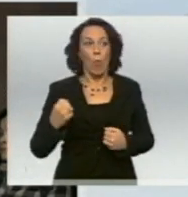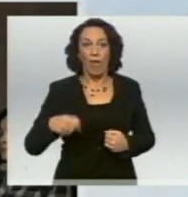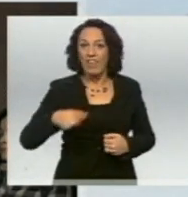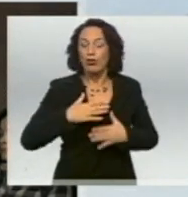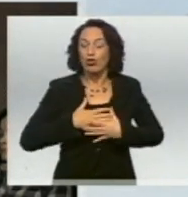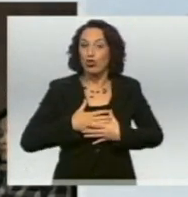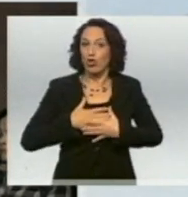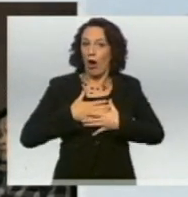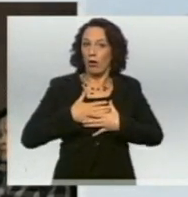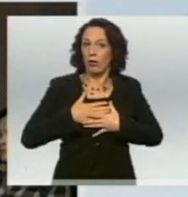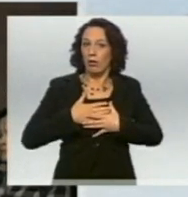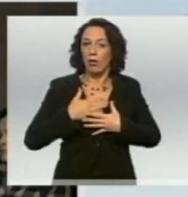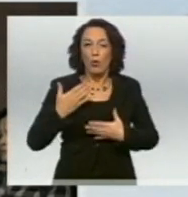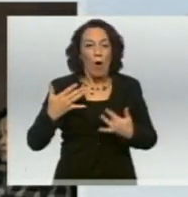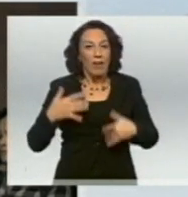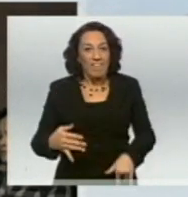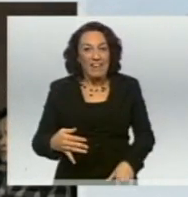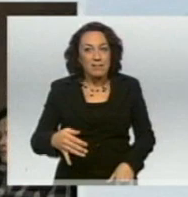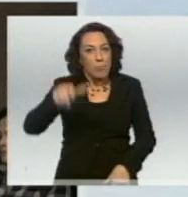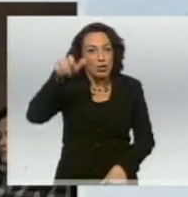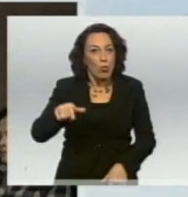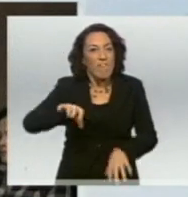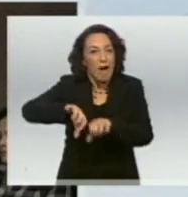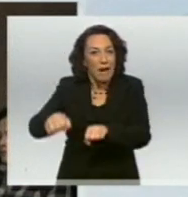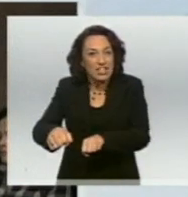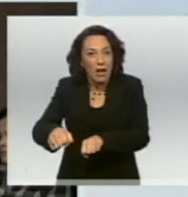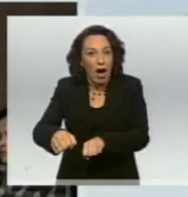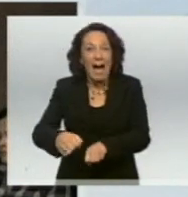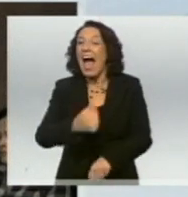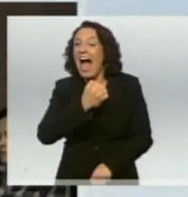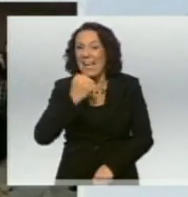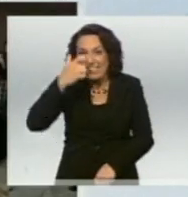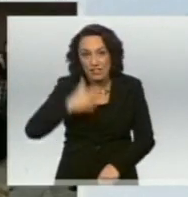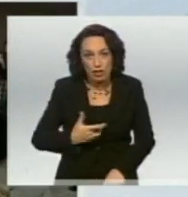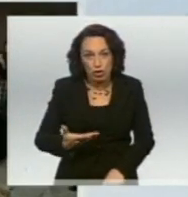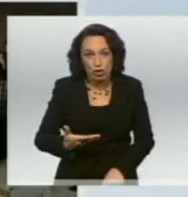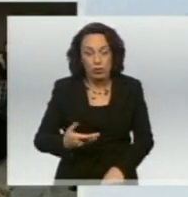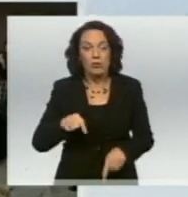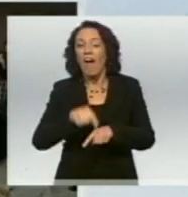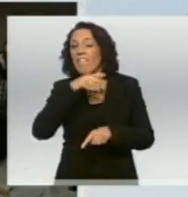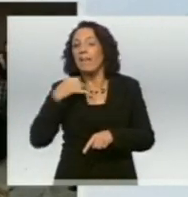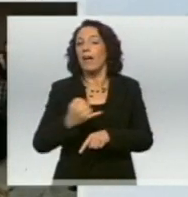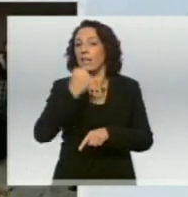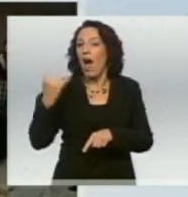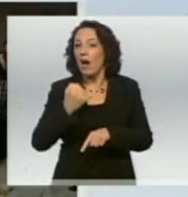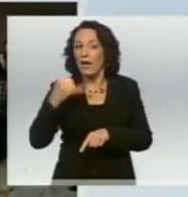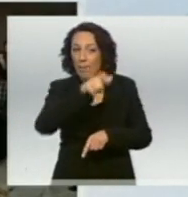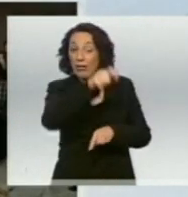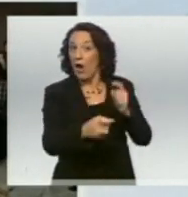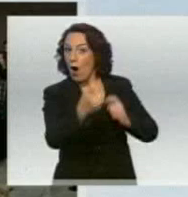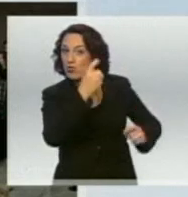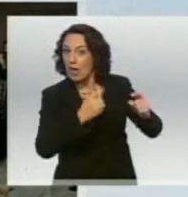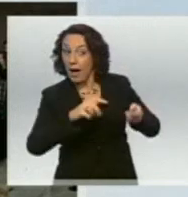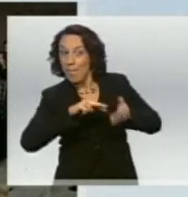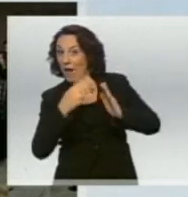dass rassistisch verblendete Verbrecher über viele Jahre Menschen ausländischer Herkunft geplant ermordet